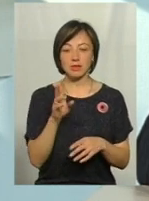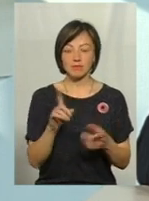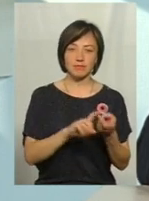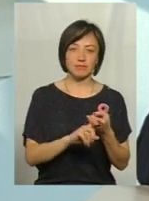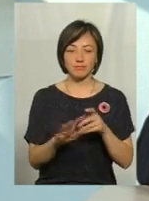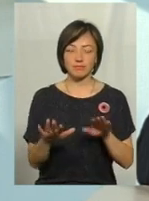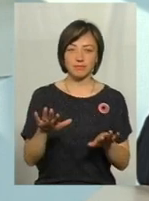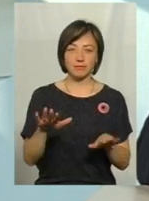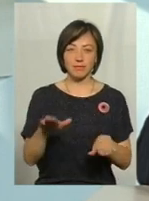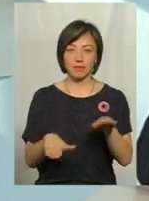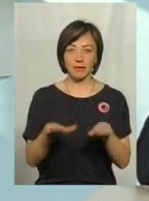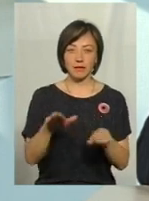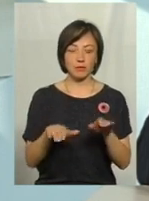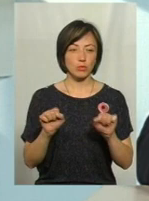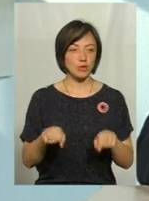теж,